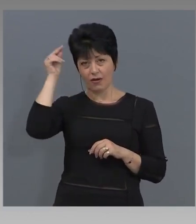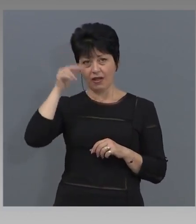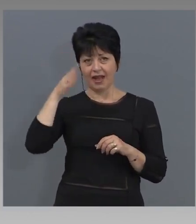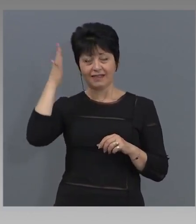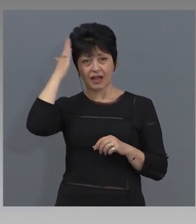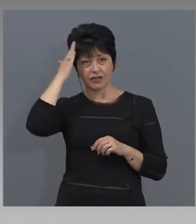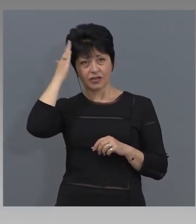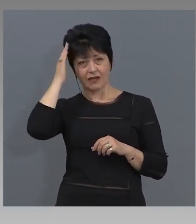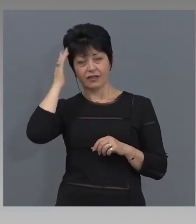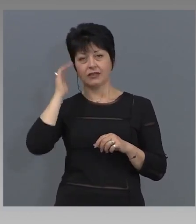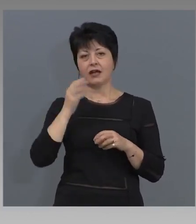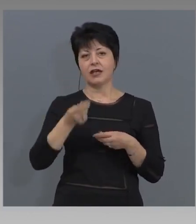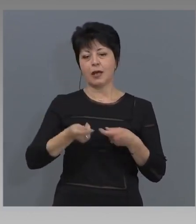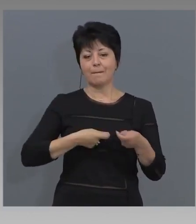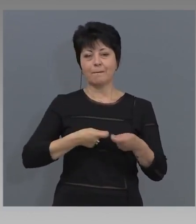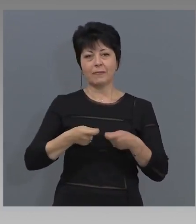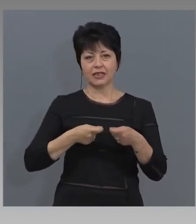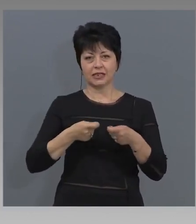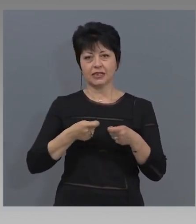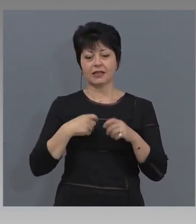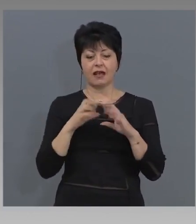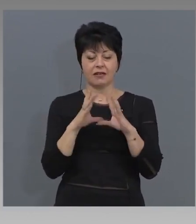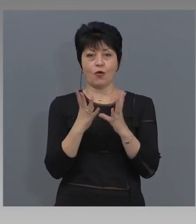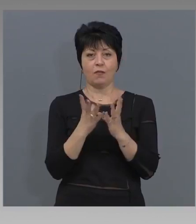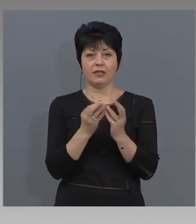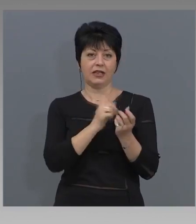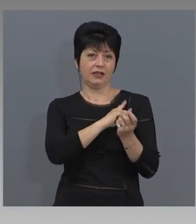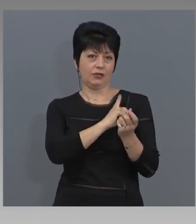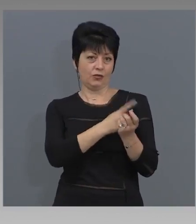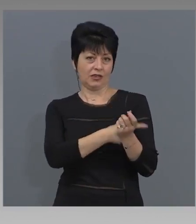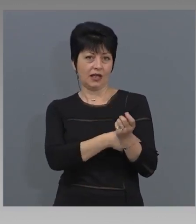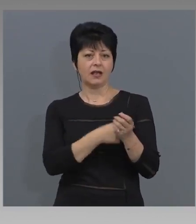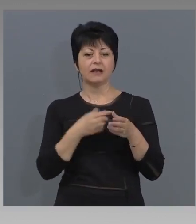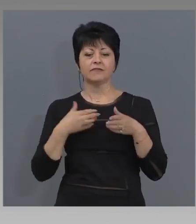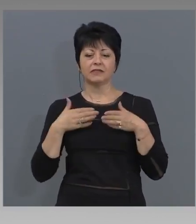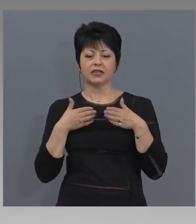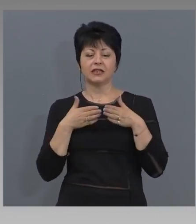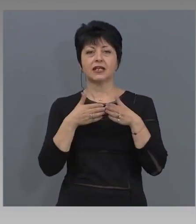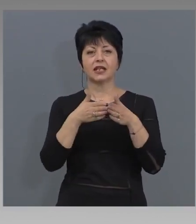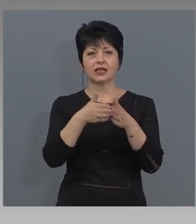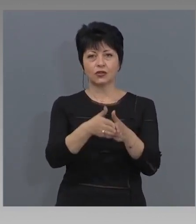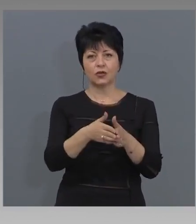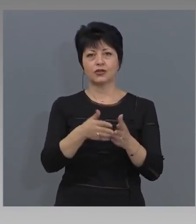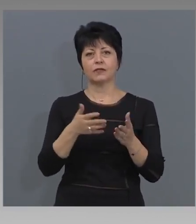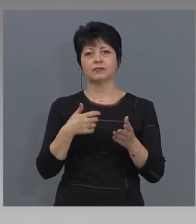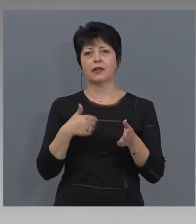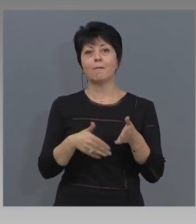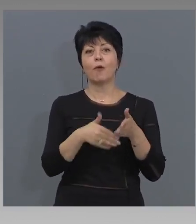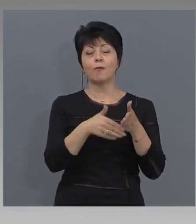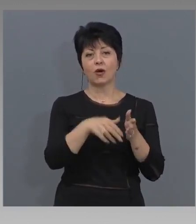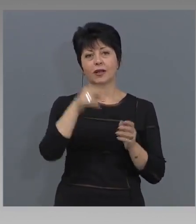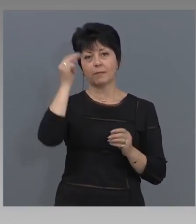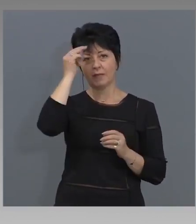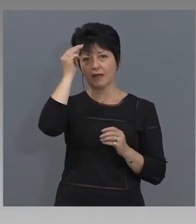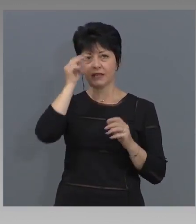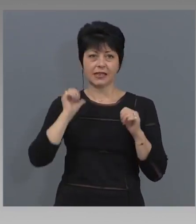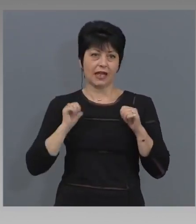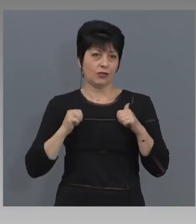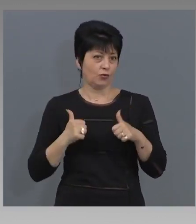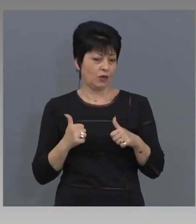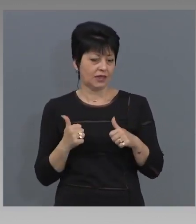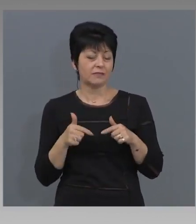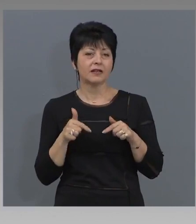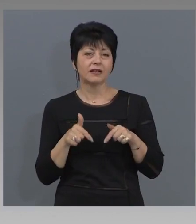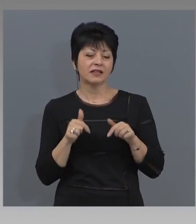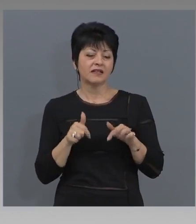объединят усилията си и да се насочим към подпомагане на българския туризъм, който в момента е един от